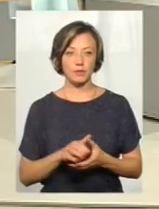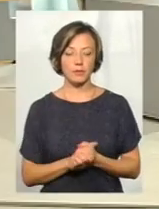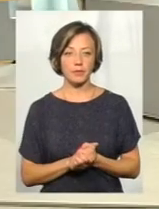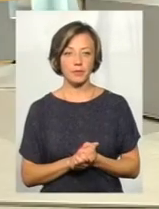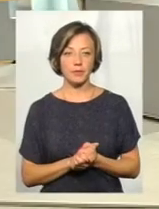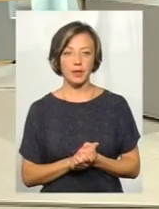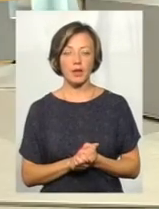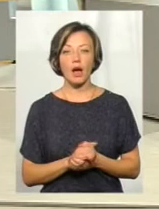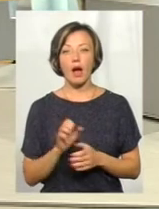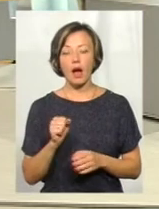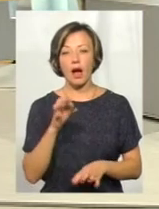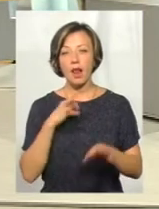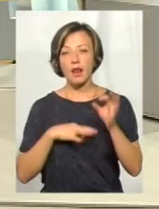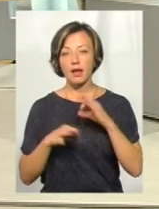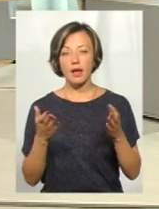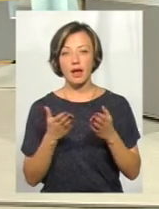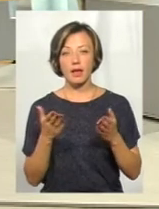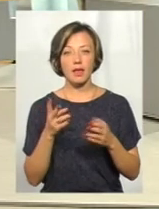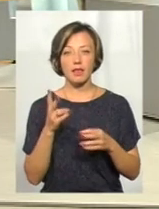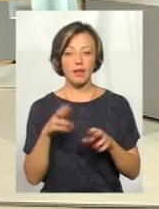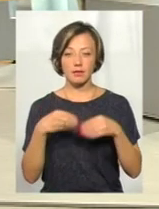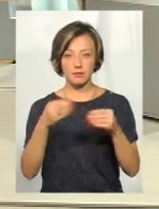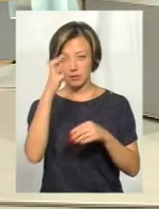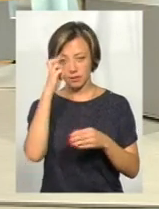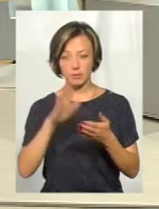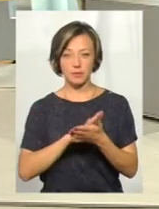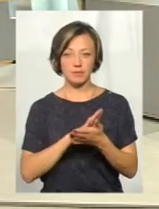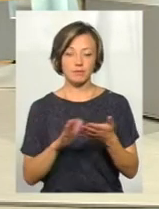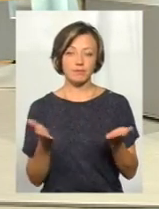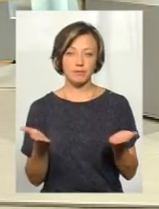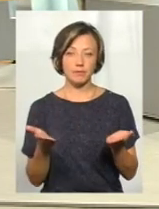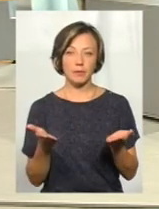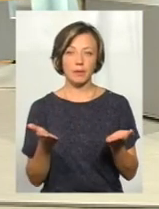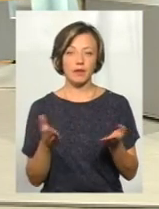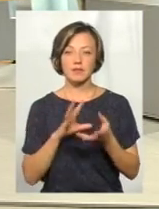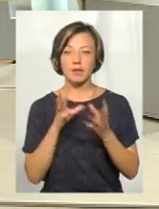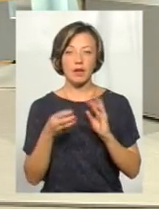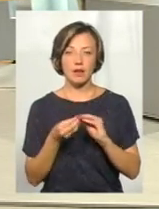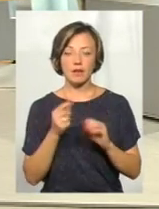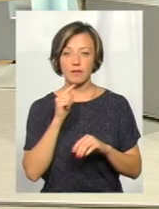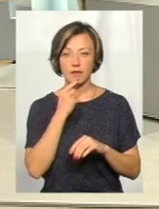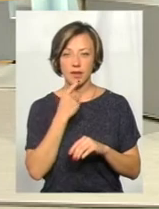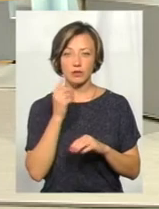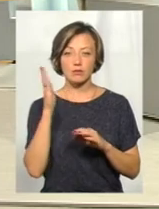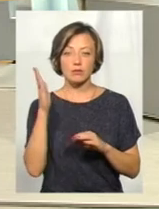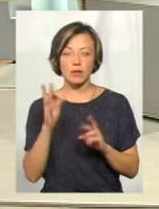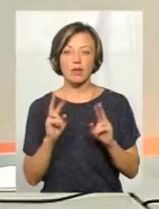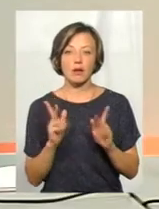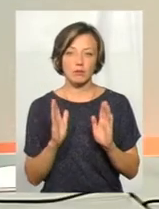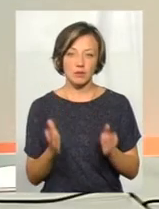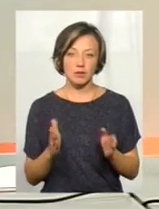А ліки, які не регулюються, то на них взагалі важко спрогнозувати